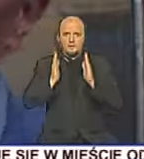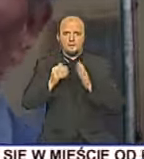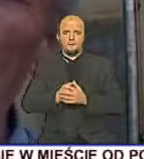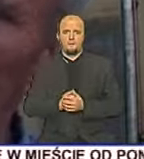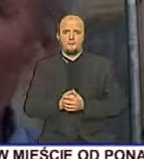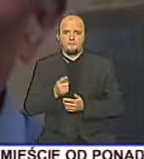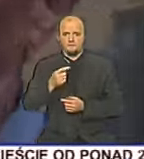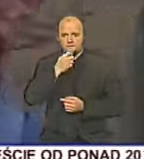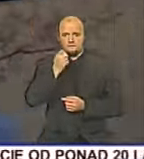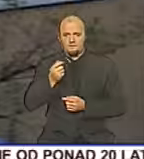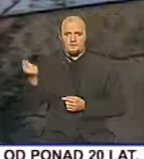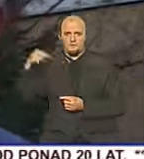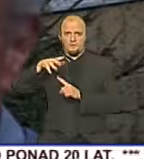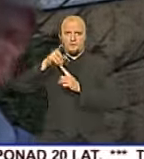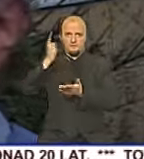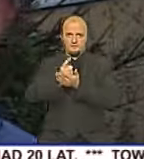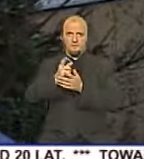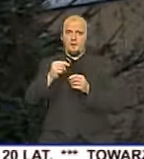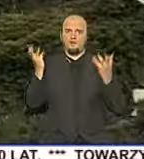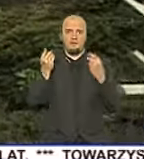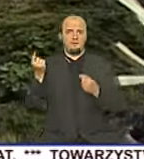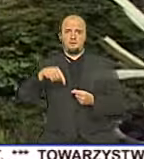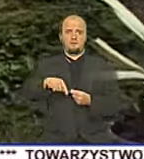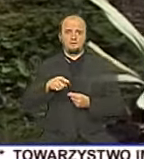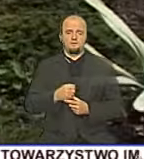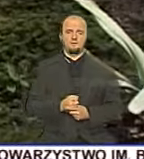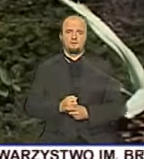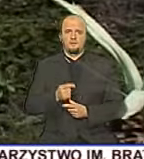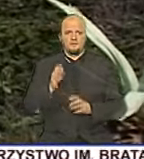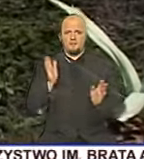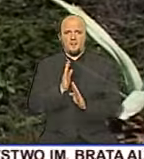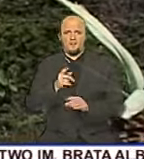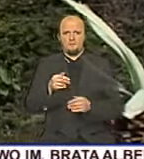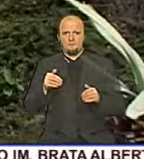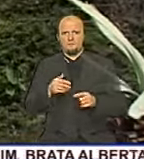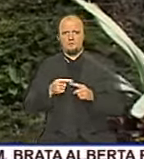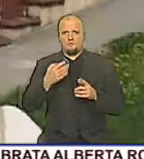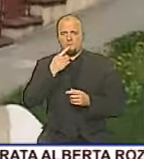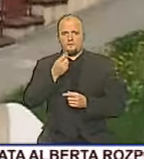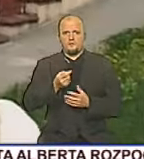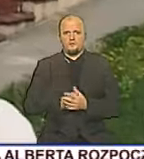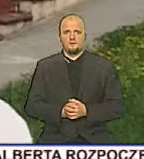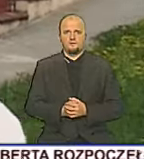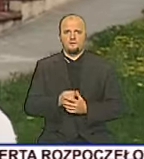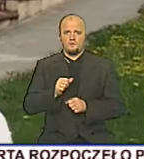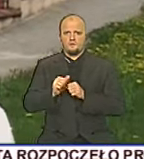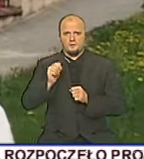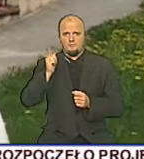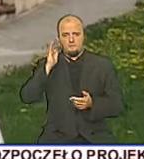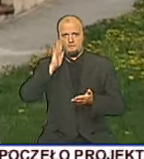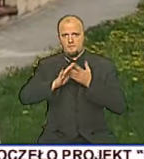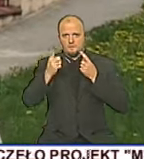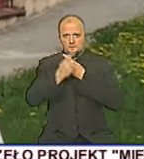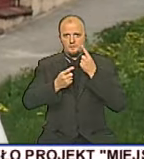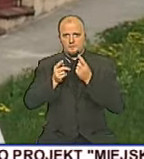helikopter przyleci, a pogotowie nie przyjedzie, które ma jeden kilometr. Skandal, tak można to najprościej określić. To jest bezmyślność,